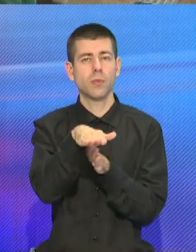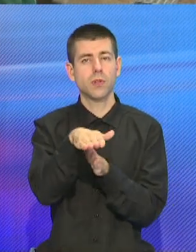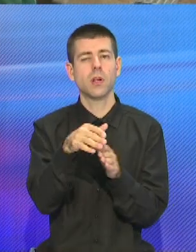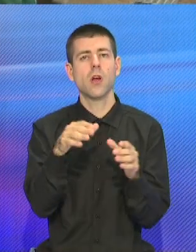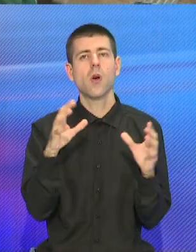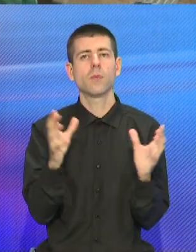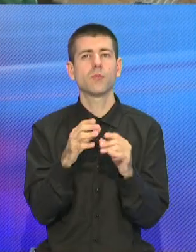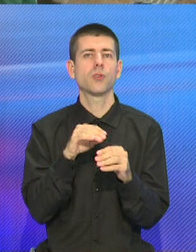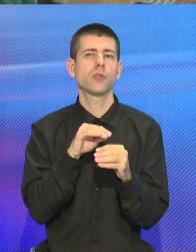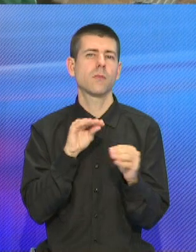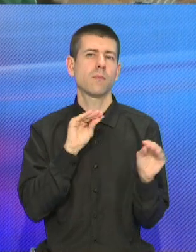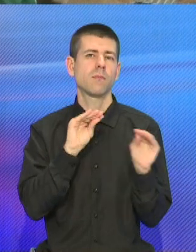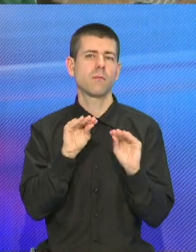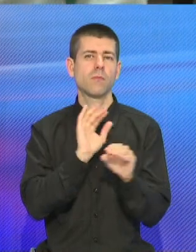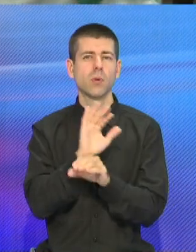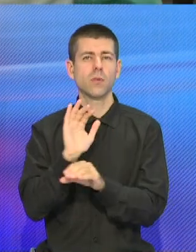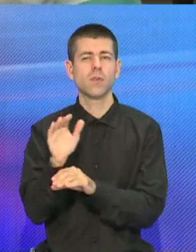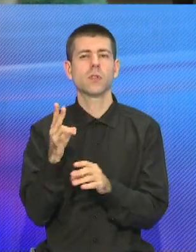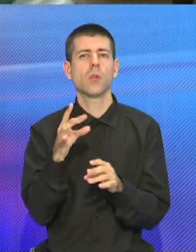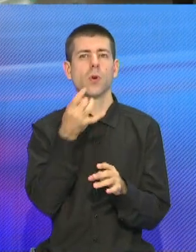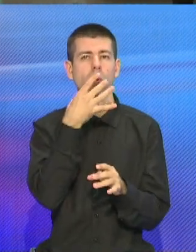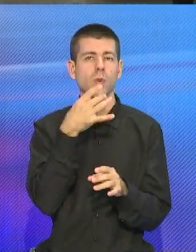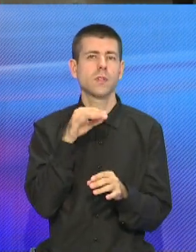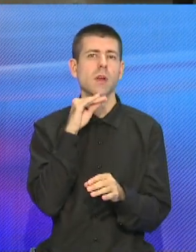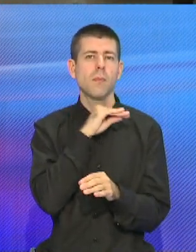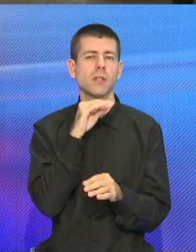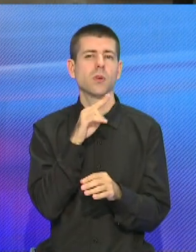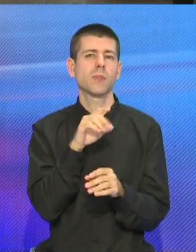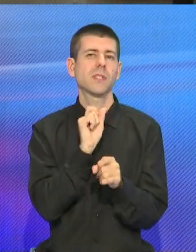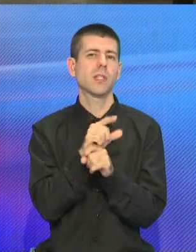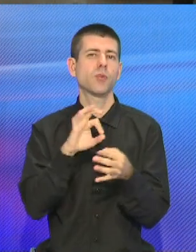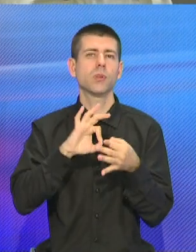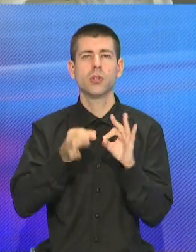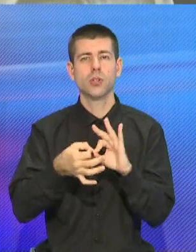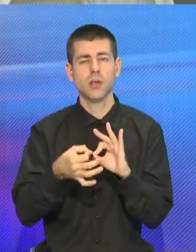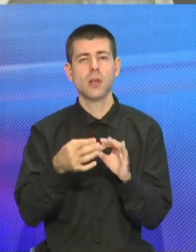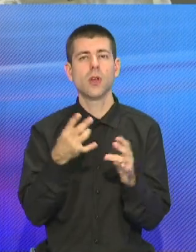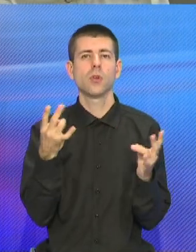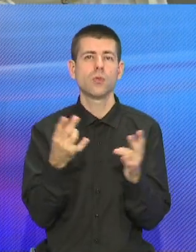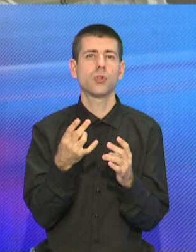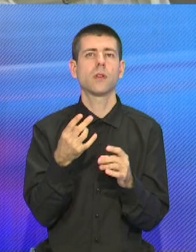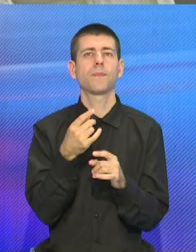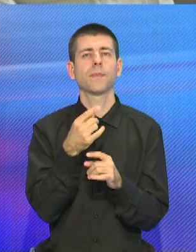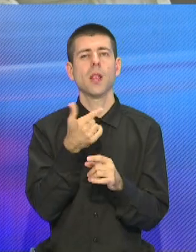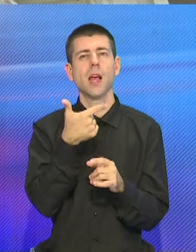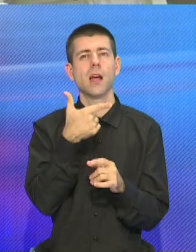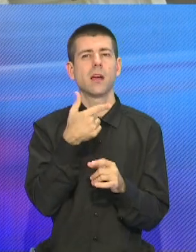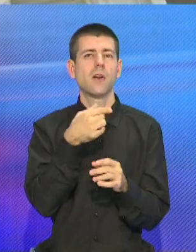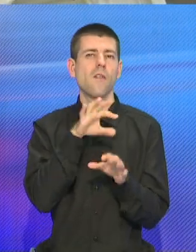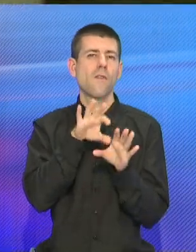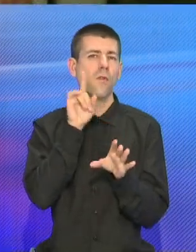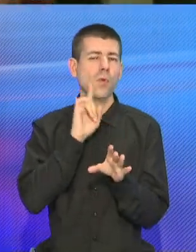Обеспечить продовольственную безопасность важно, но у Гродненского мясокомбината задача посложнее. Необходимо учитывать гастрономические